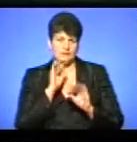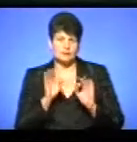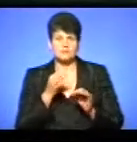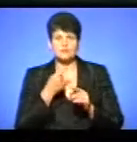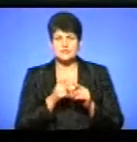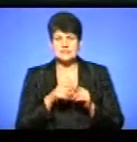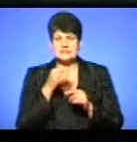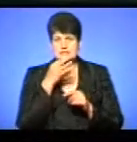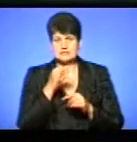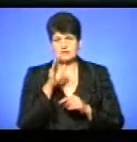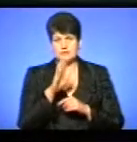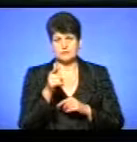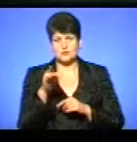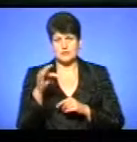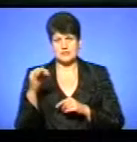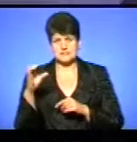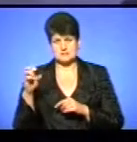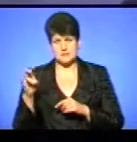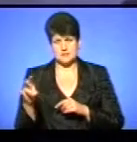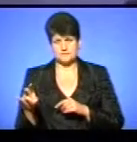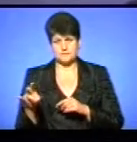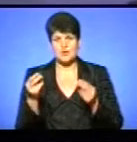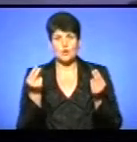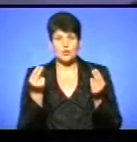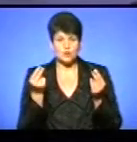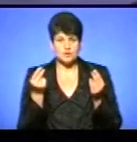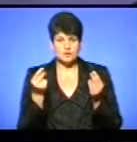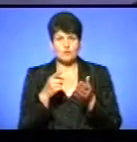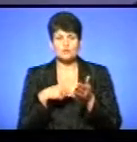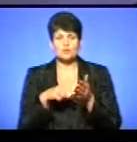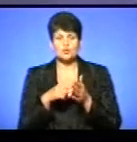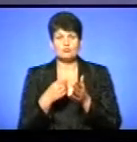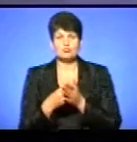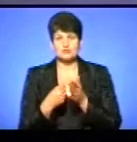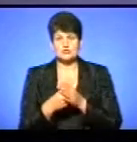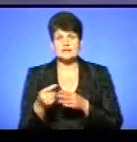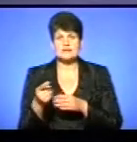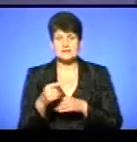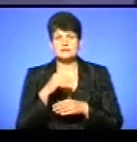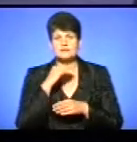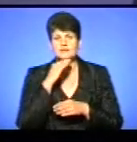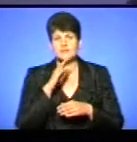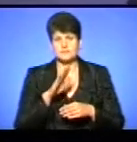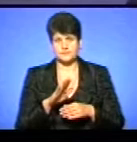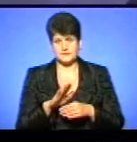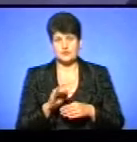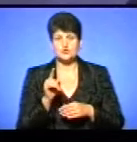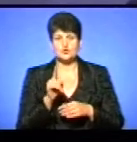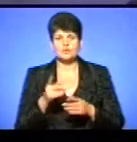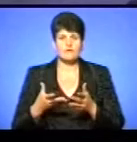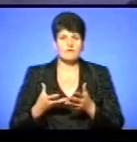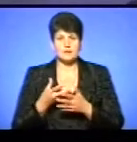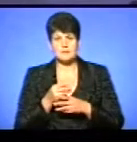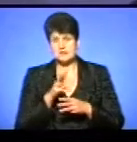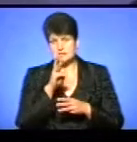України Володимир Гройсман. Коштів у міському бюджеті Тернополя достатньо для того, щоб виплатити